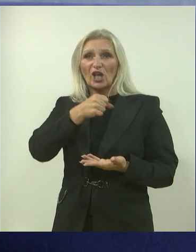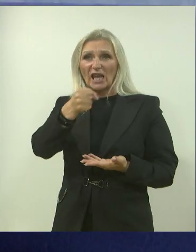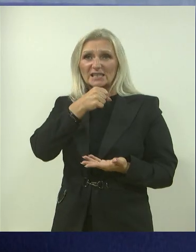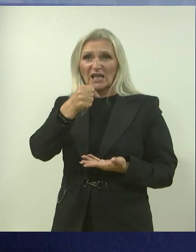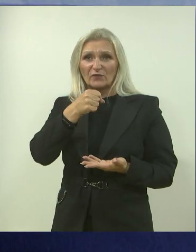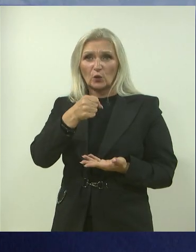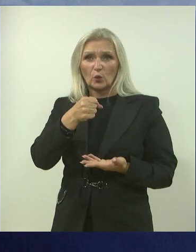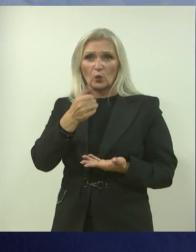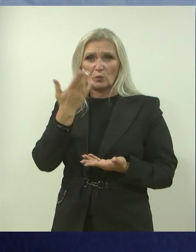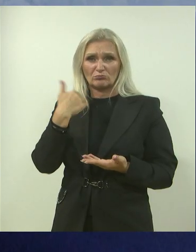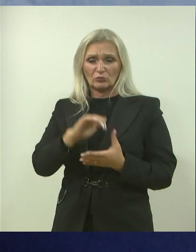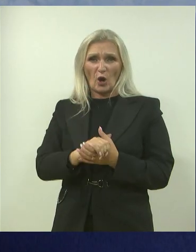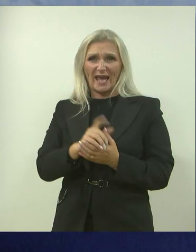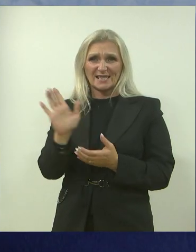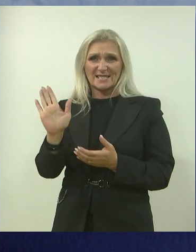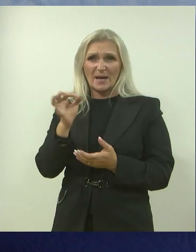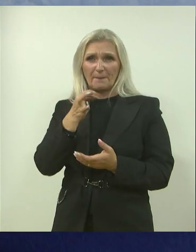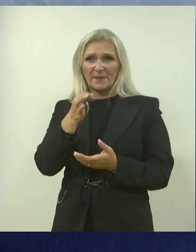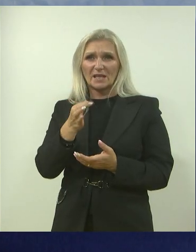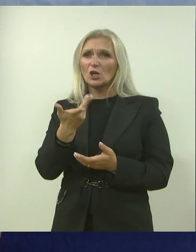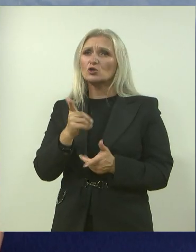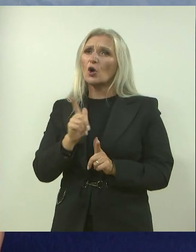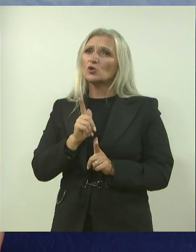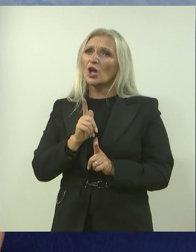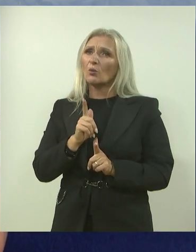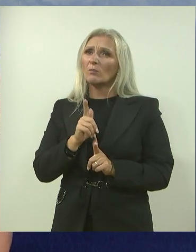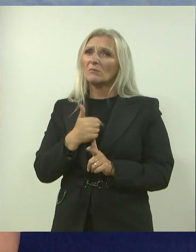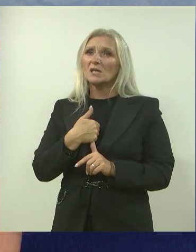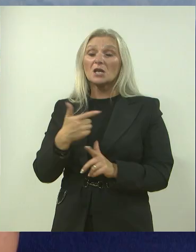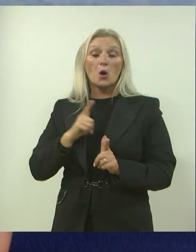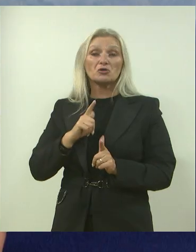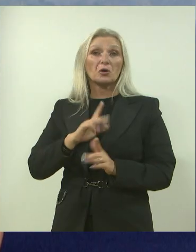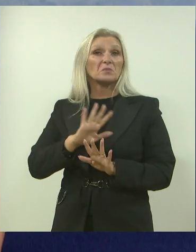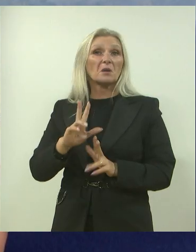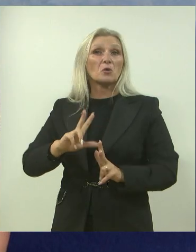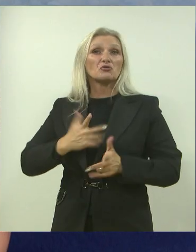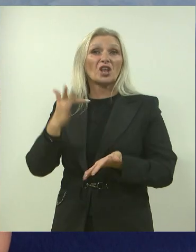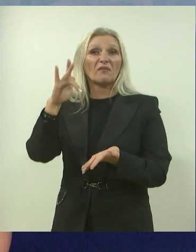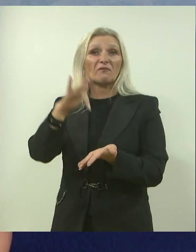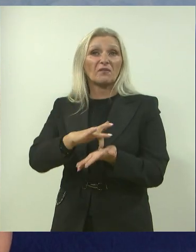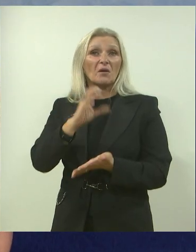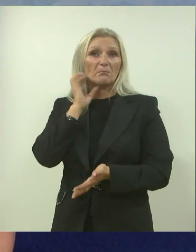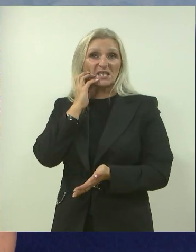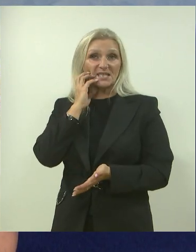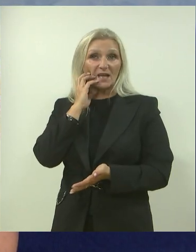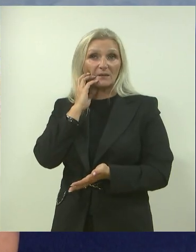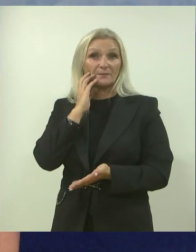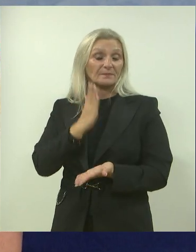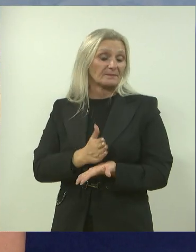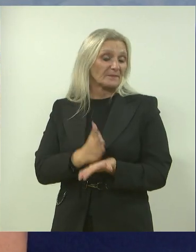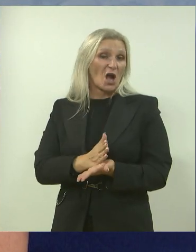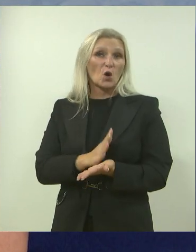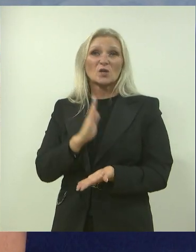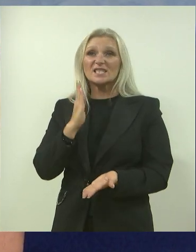prva reč, kad vaša kolegica mene je pitala, šta očekujem? Očekujem jedino da dođem živ do Brisela. Tako je i svaki put i